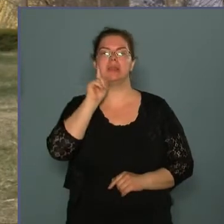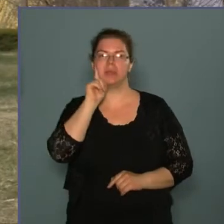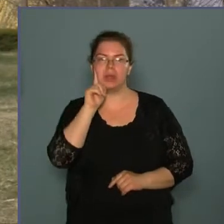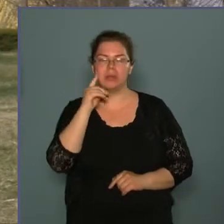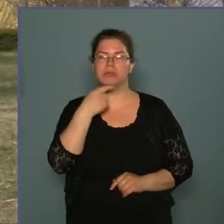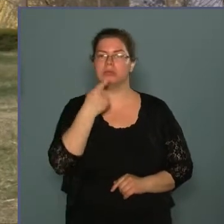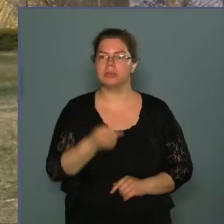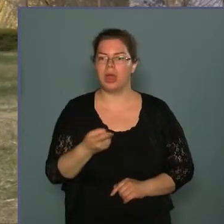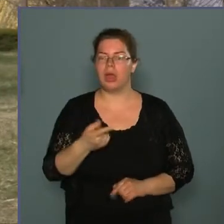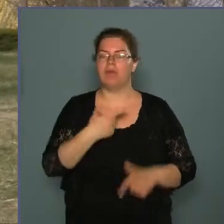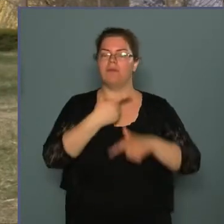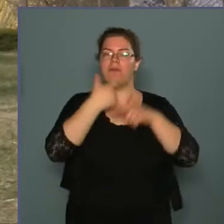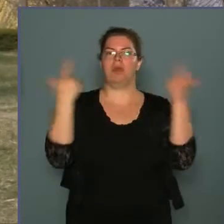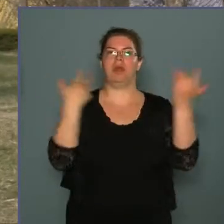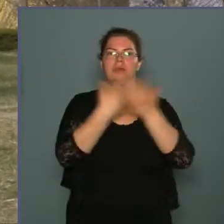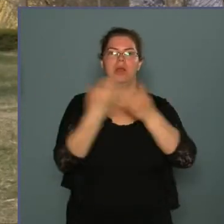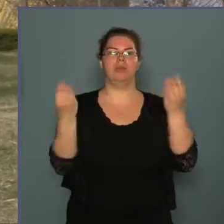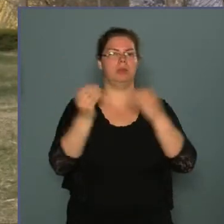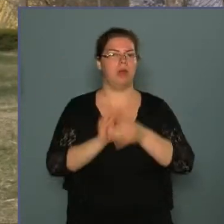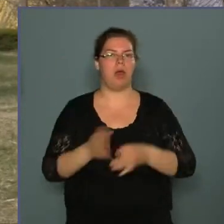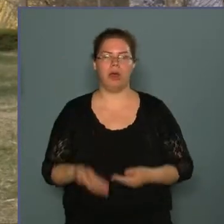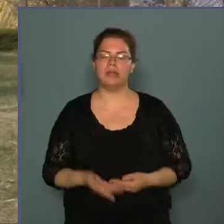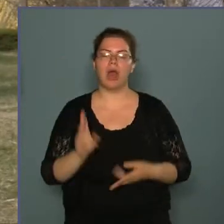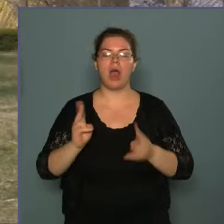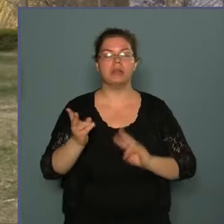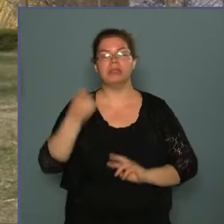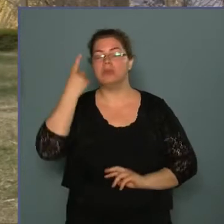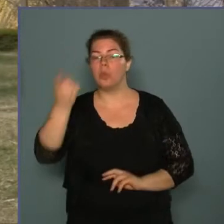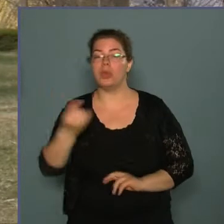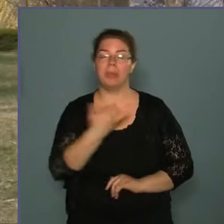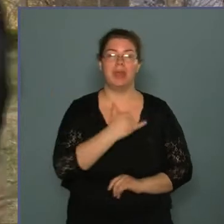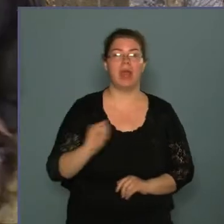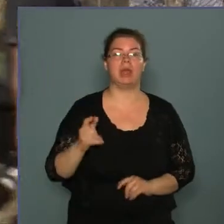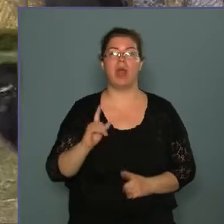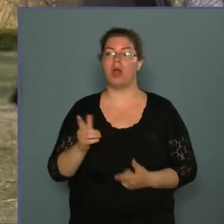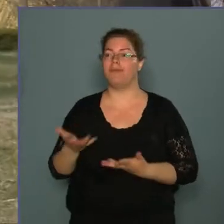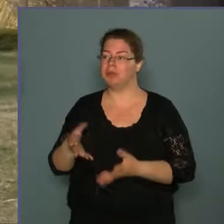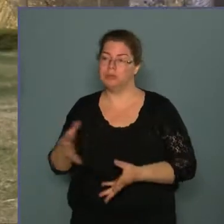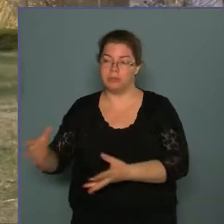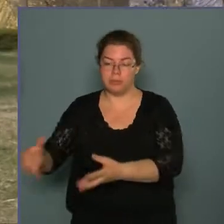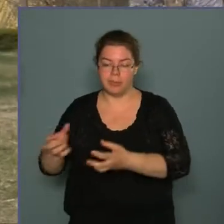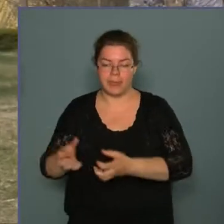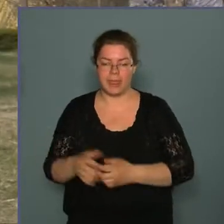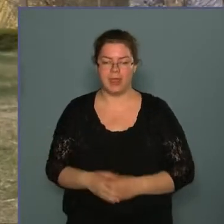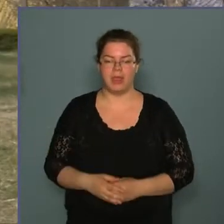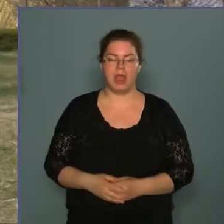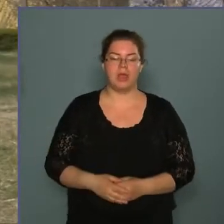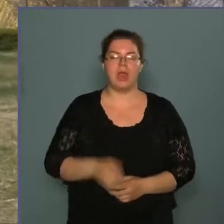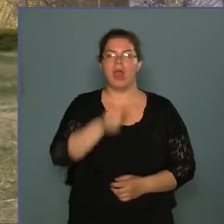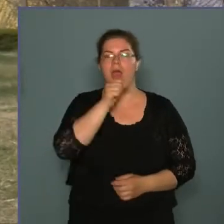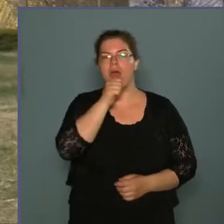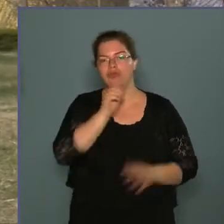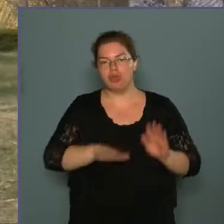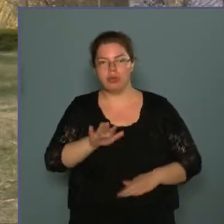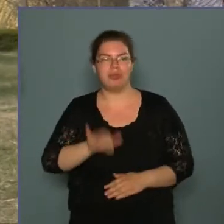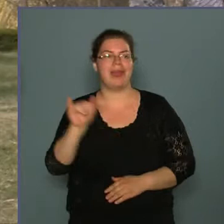világosá vált, hogy mi történt. Akkor, aki tudott, mindenki a lövegeihez ment. A soroksári